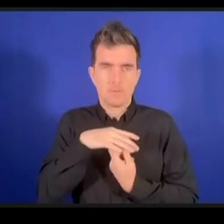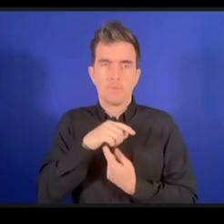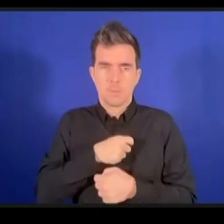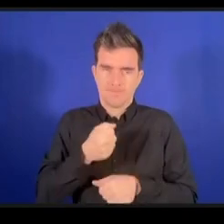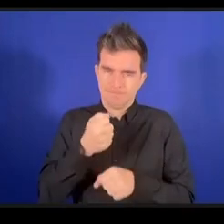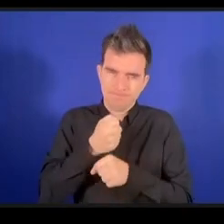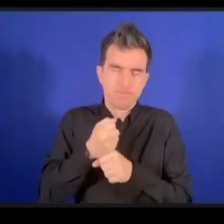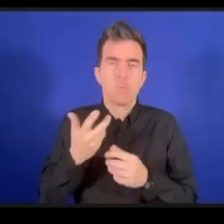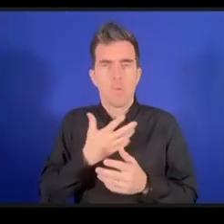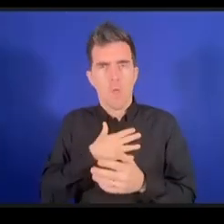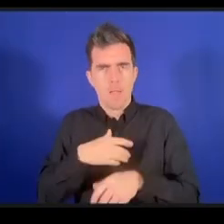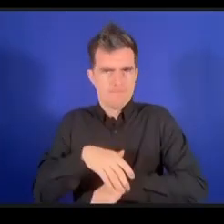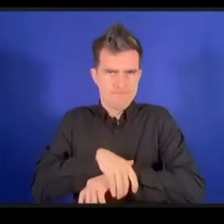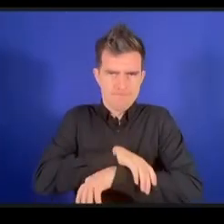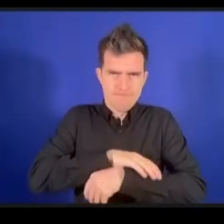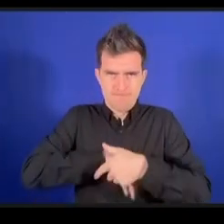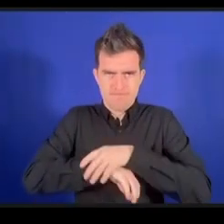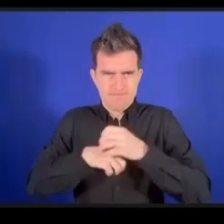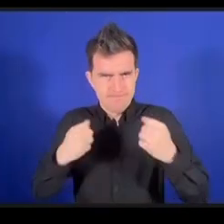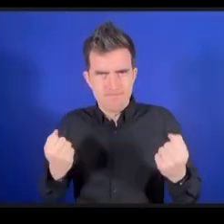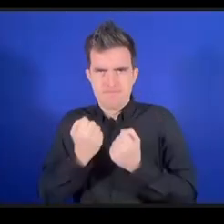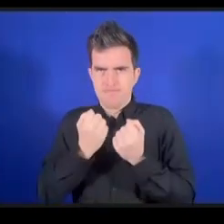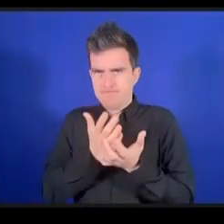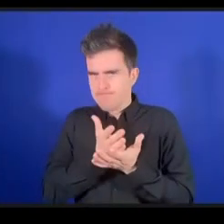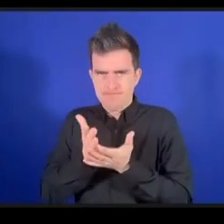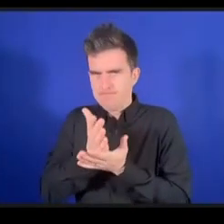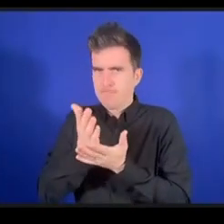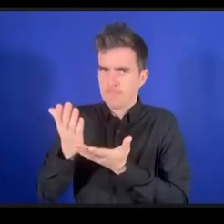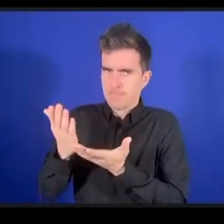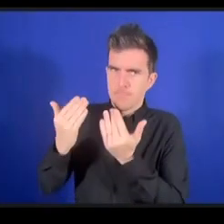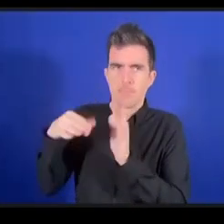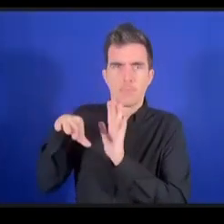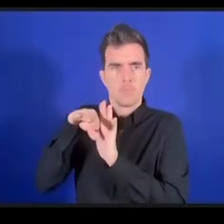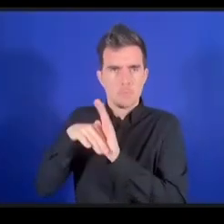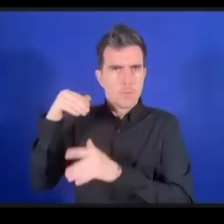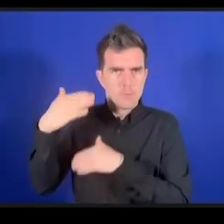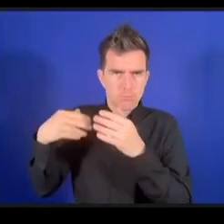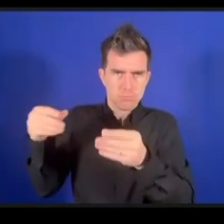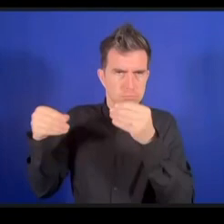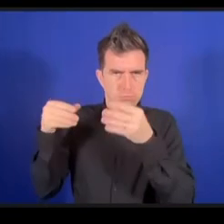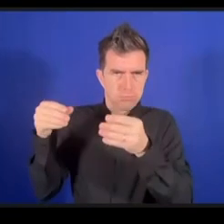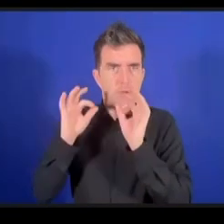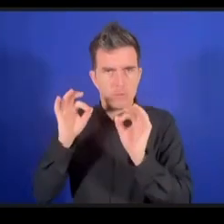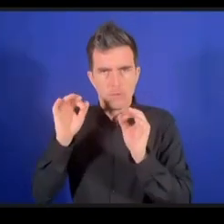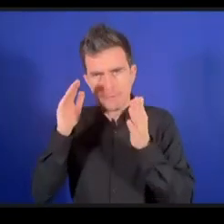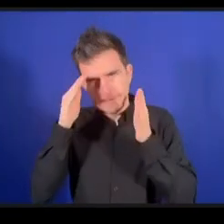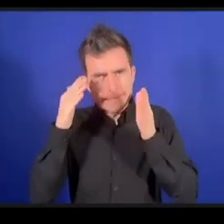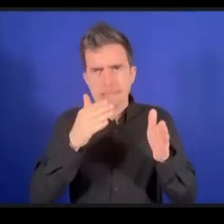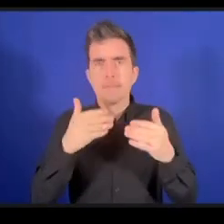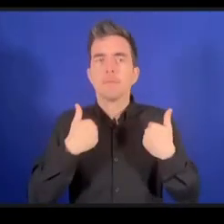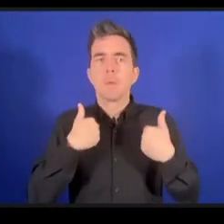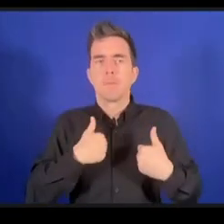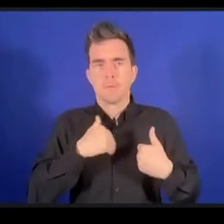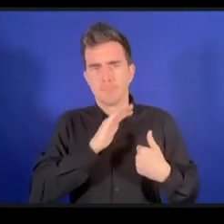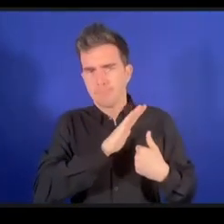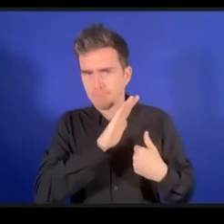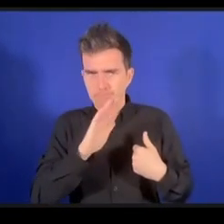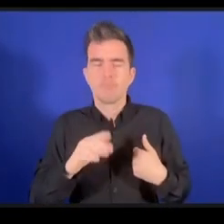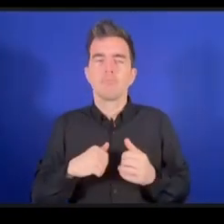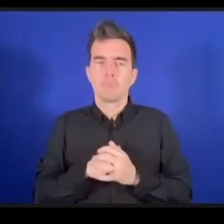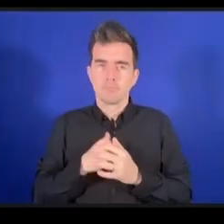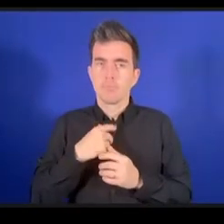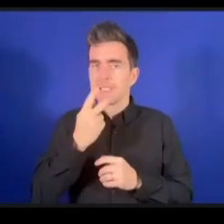في تقريرنا هذا العام تحدثنا عن